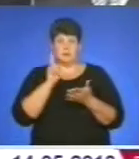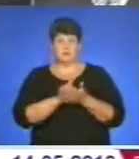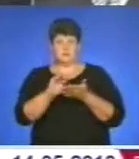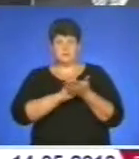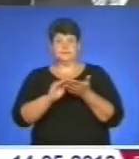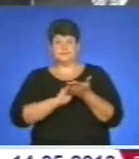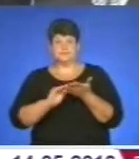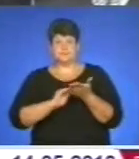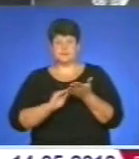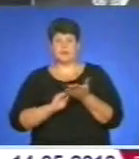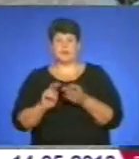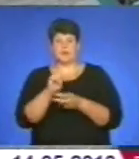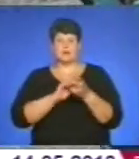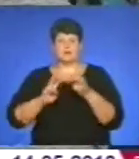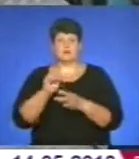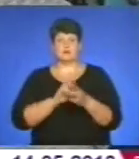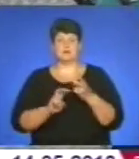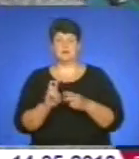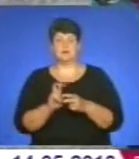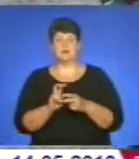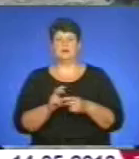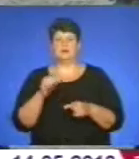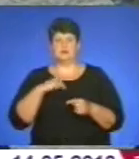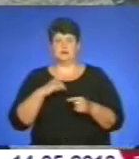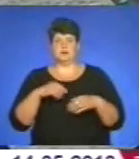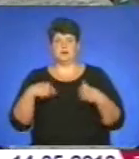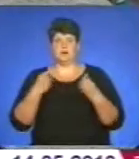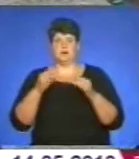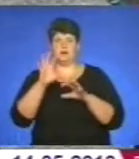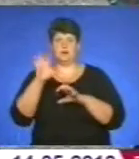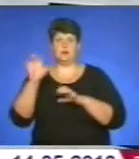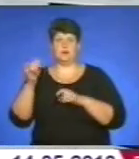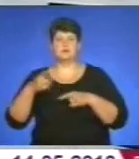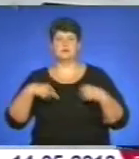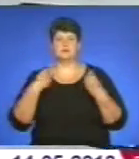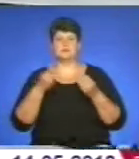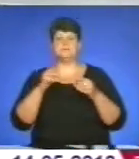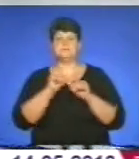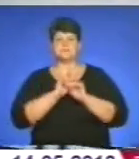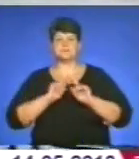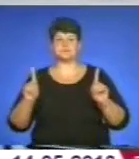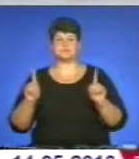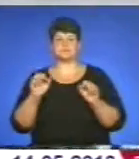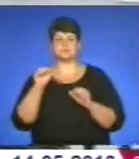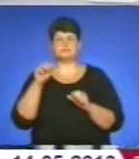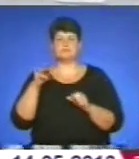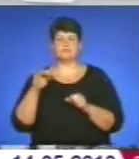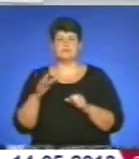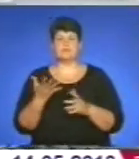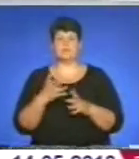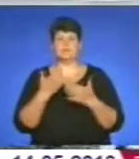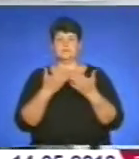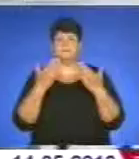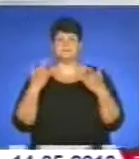і все те, шукати образи. Настрій, який передають фотографію, створює особливу атмосферу виставки. Головна постать на